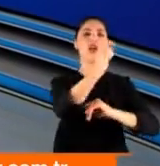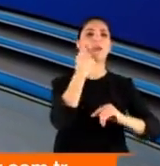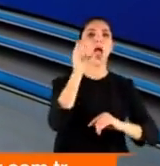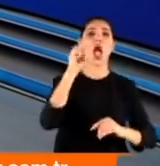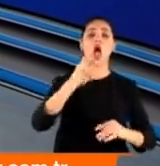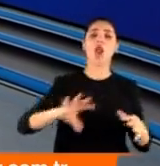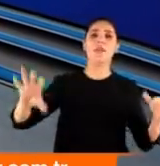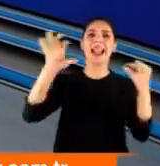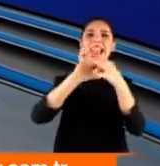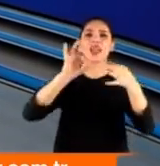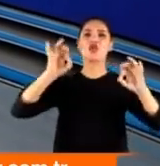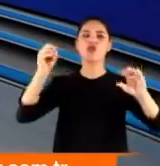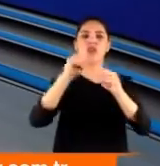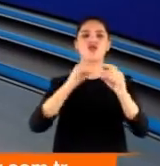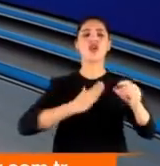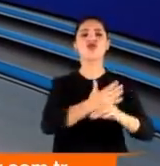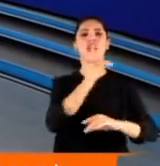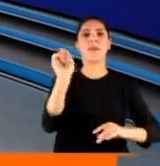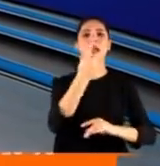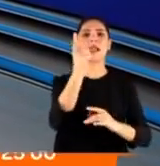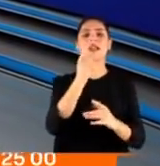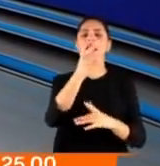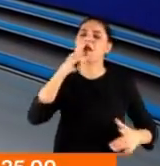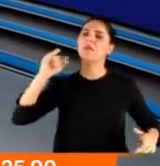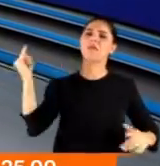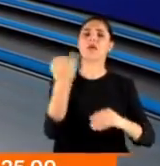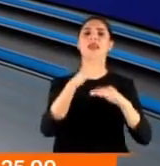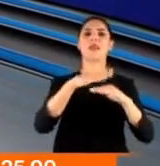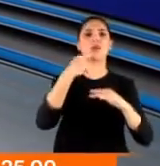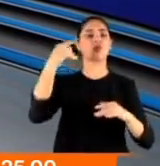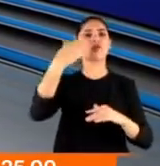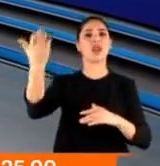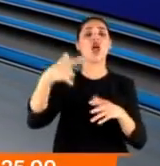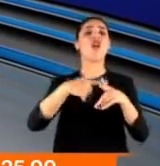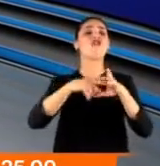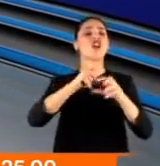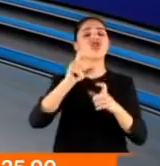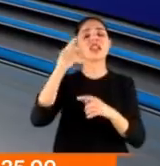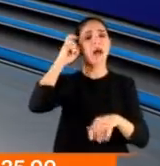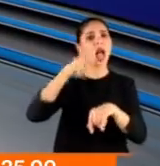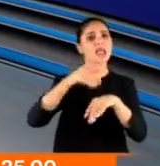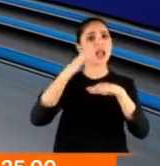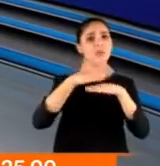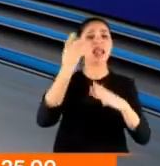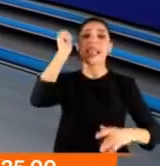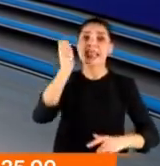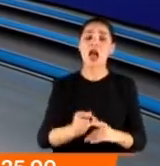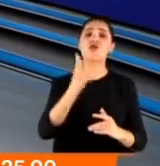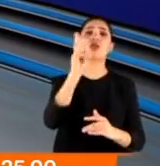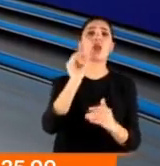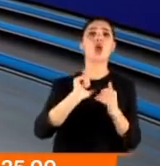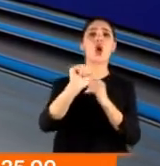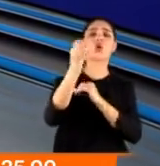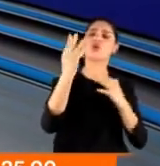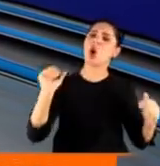öğretmenlerle ilgili sözleri için CHP liderine açtı ağzını yumdu gözünü Erdoğan. Faşizm hatırlatması yaptı. Gerçekten son günlerin en